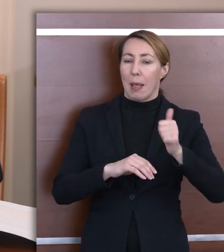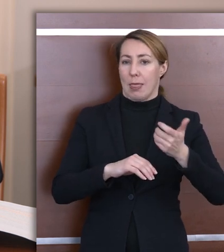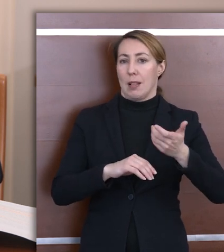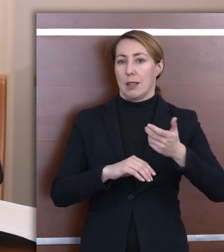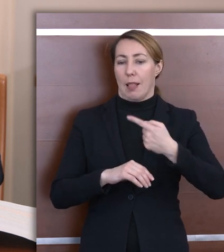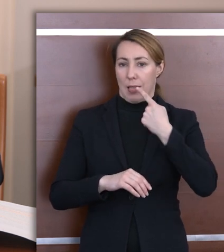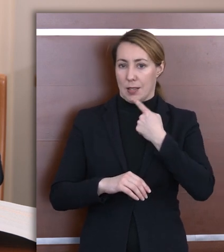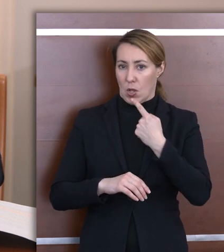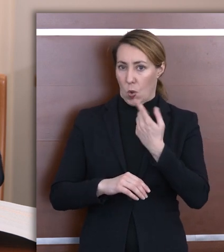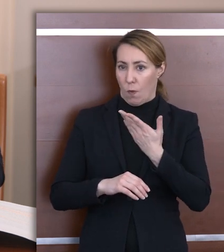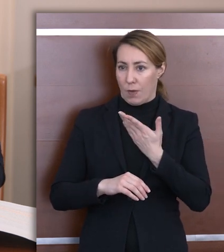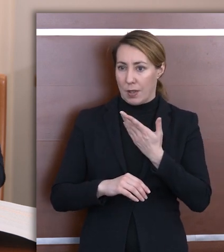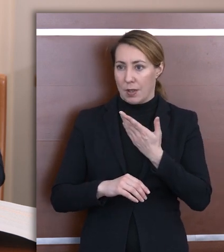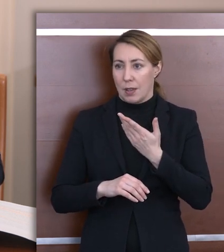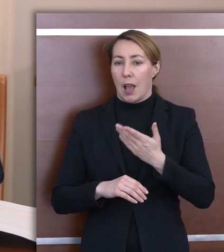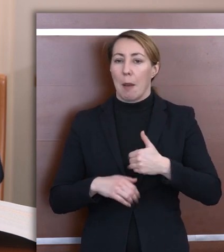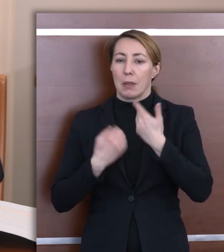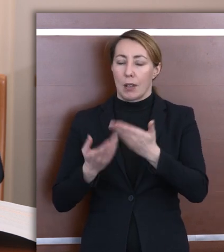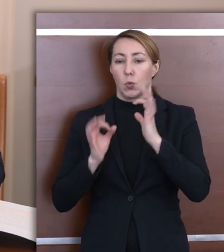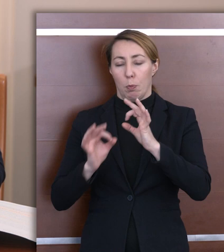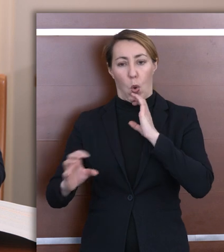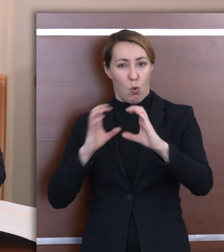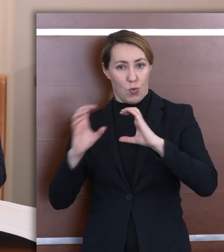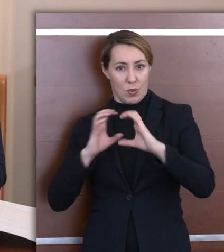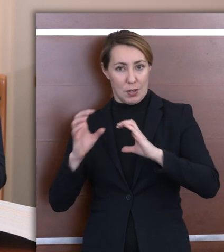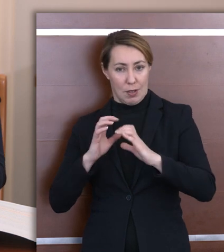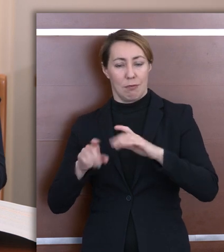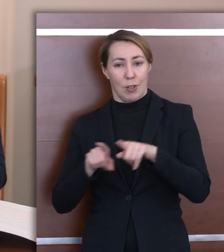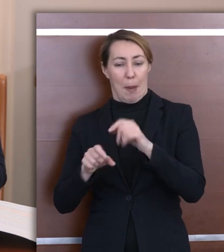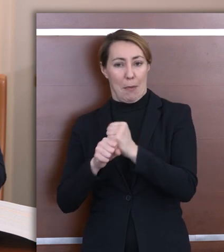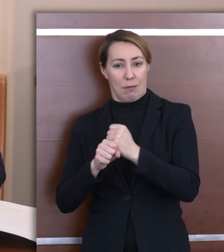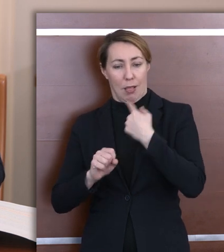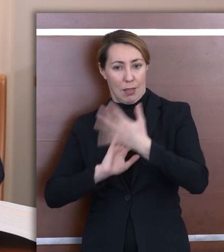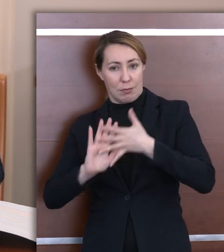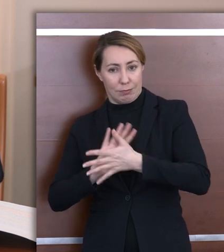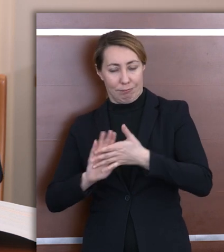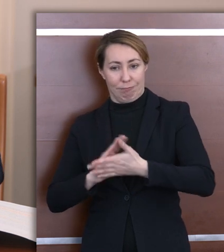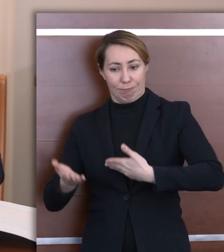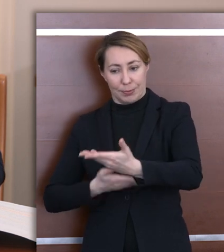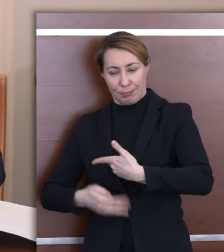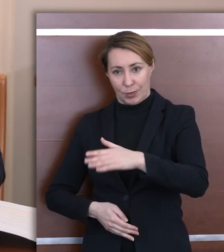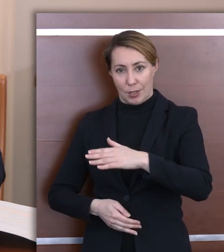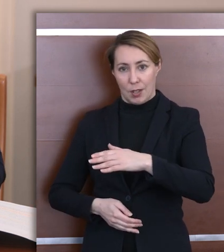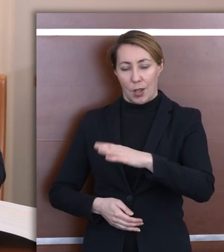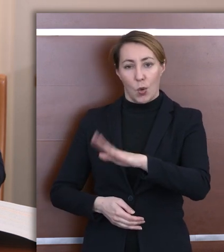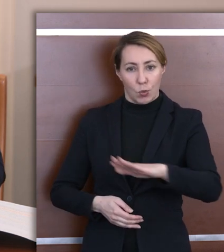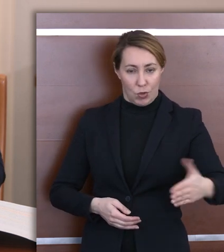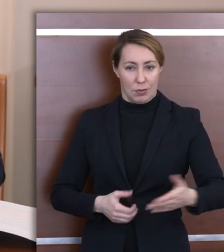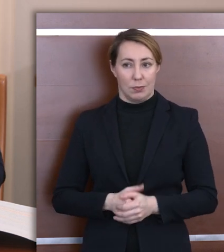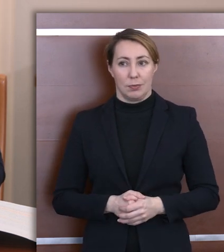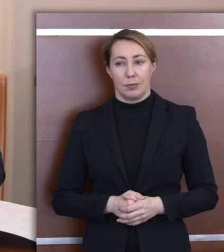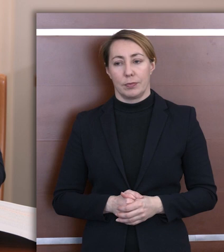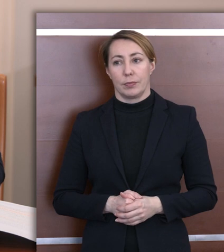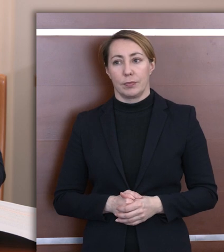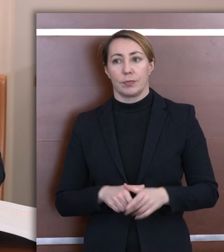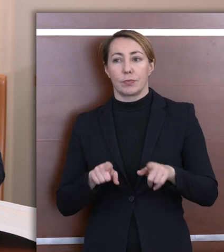językowych, które zapewnią sprawne komunikowanie się i pracę w języku migowym z niesłyszącymi uczniami.